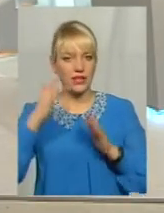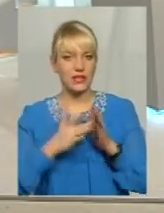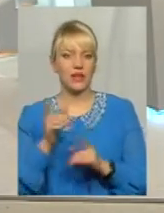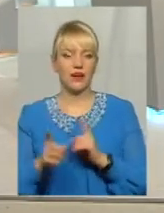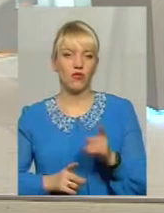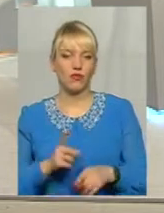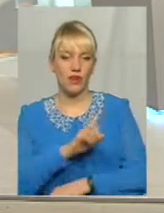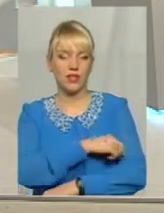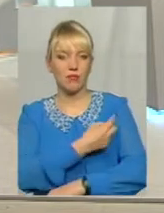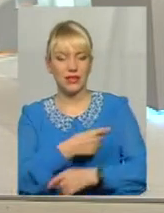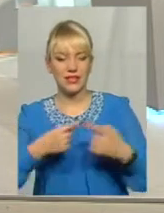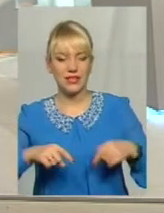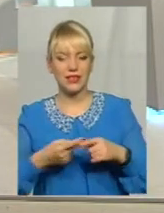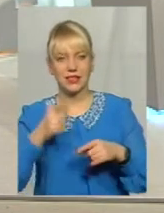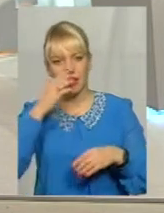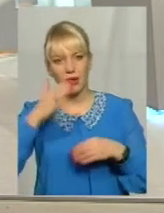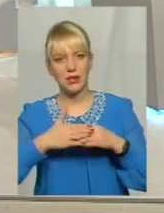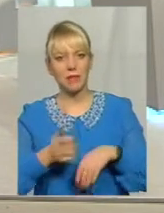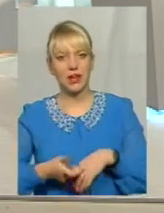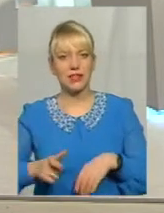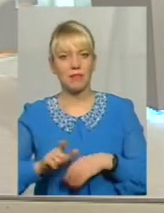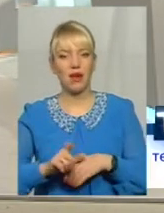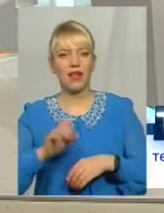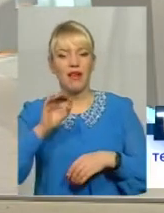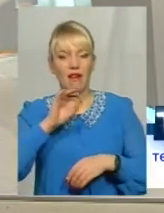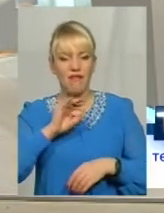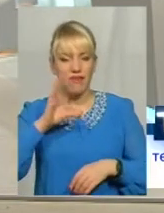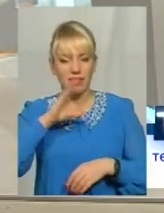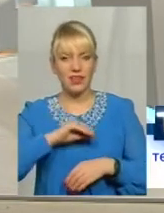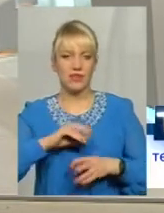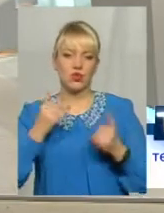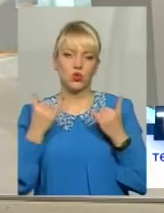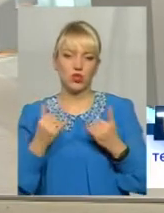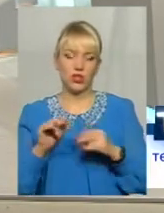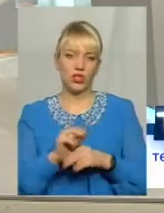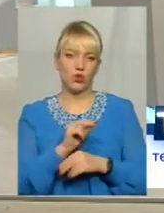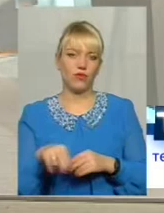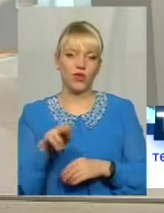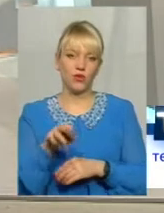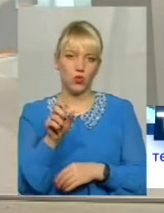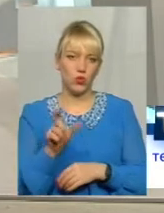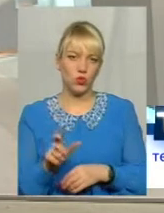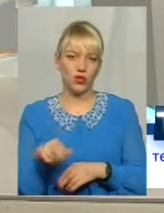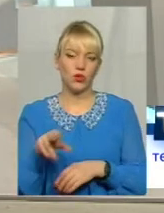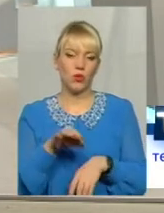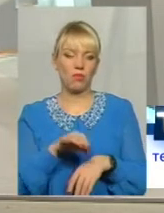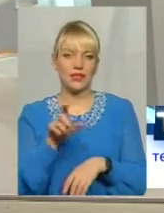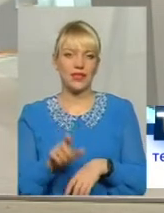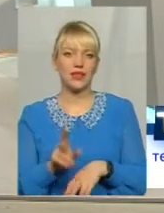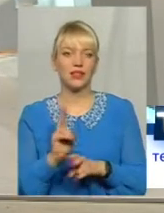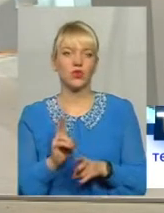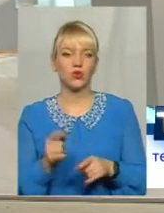медицині Це, звичайно, наблизити максимально ефективне і сучасне лікування до людини До пацієнта, до того, хто